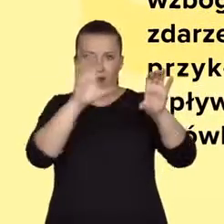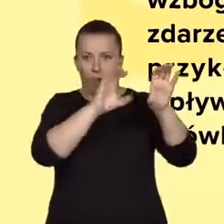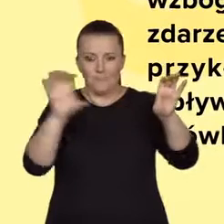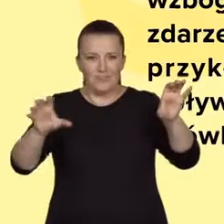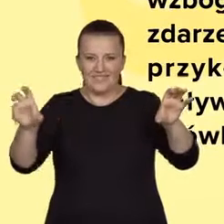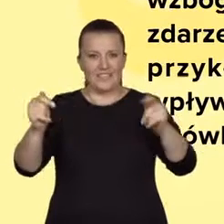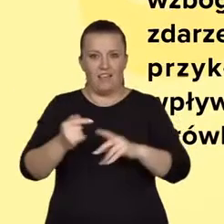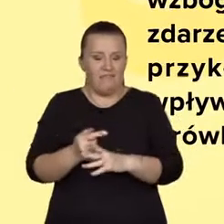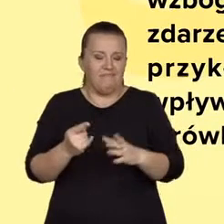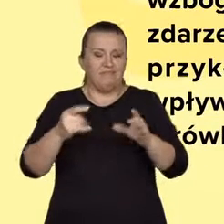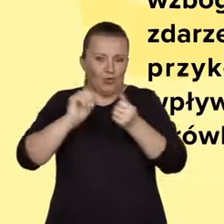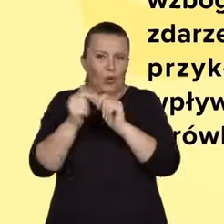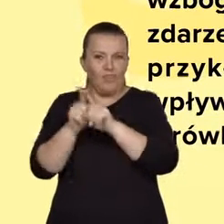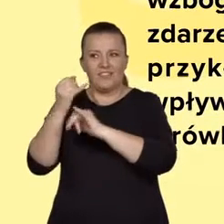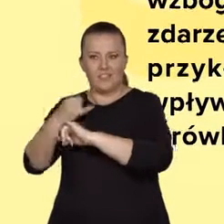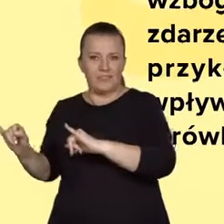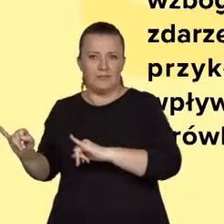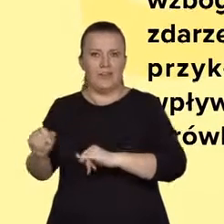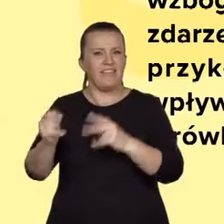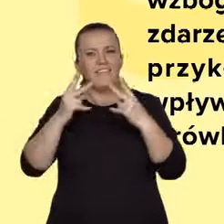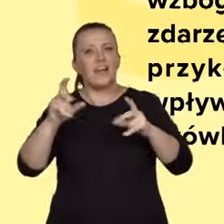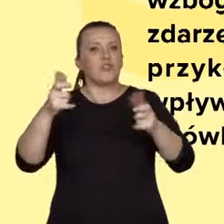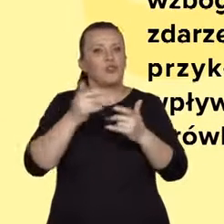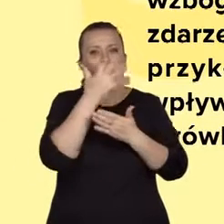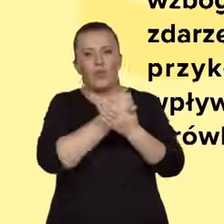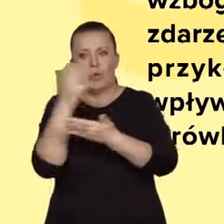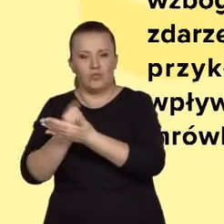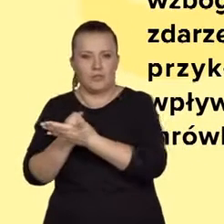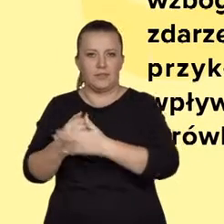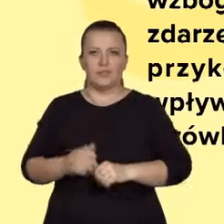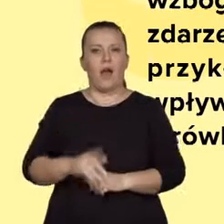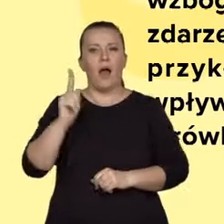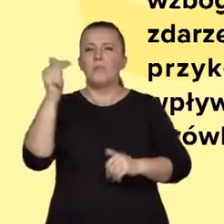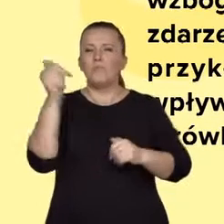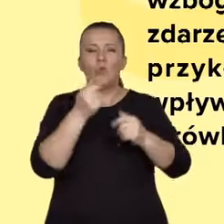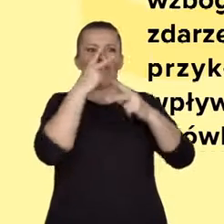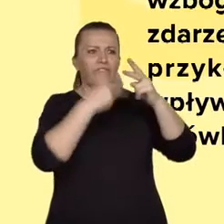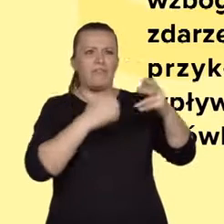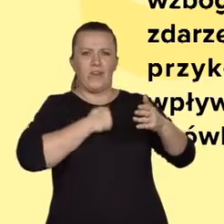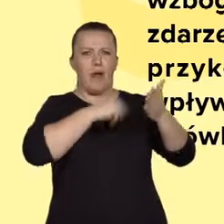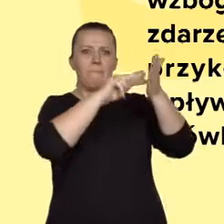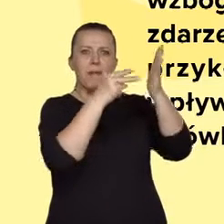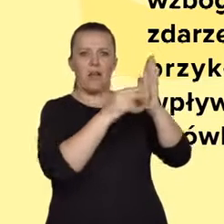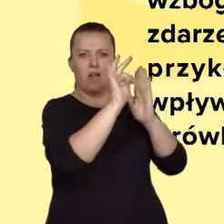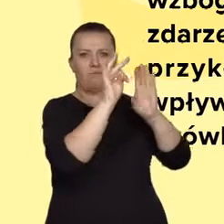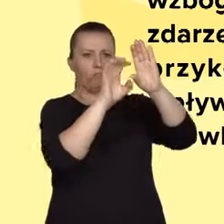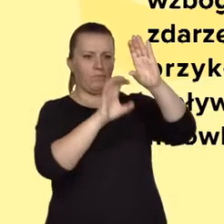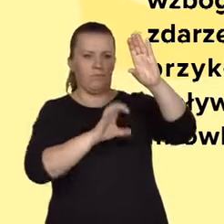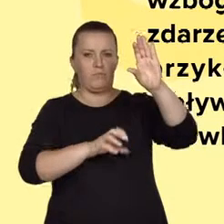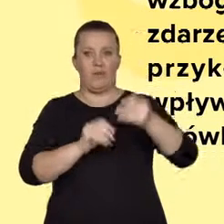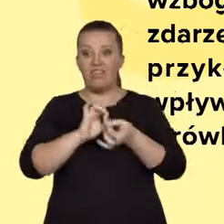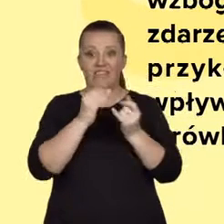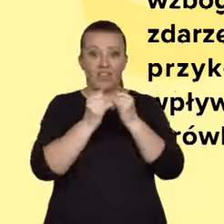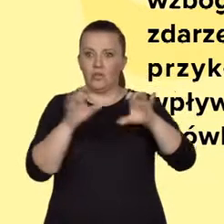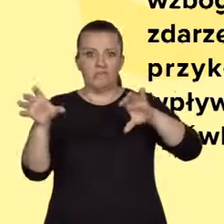Niezależnie, czy zostanie zastosowany któryś z nich, zamysł kompozycyjny musi być widoczny, nawet jeśli wypowiedź rozwija się na przykład w formie rozważań.